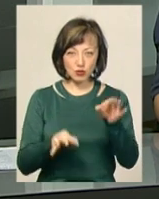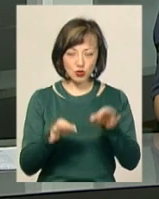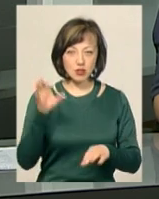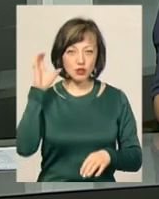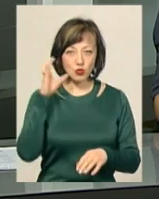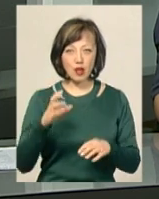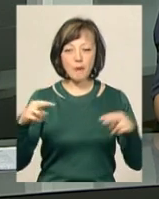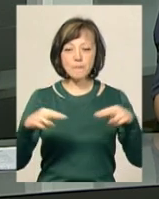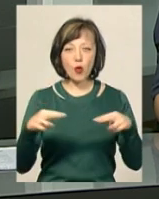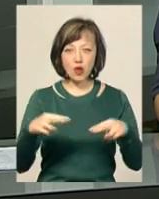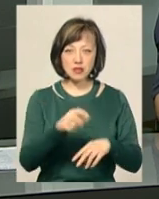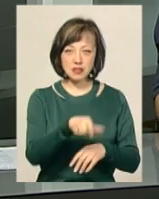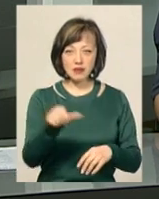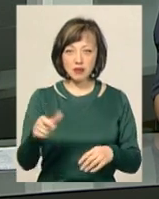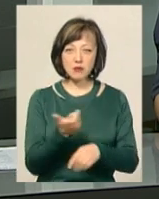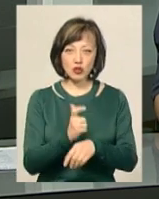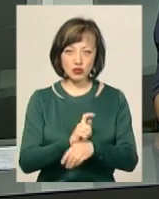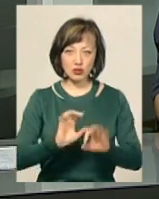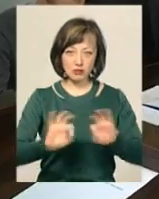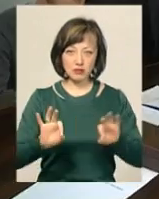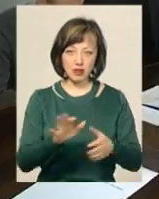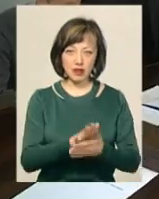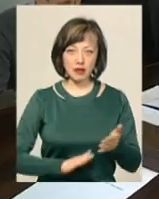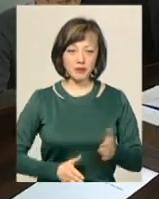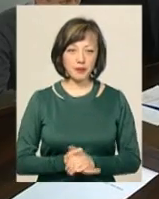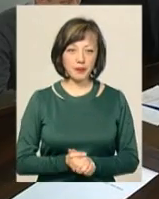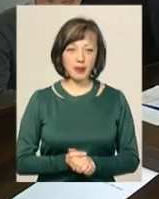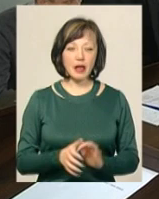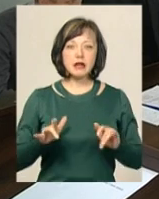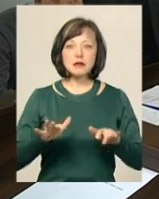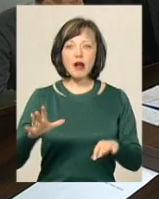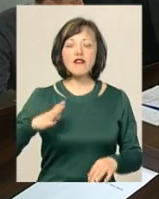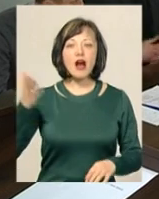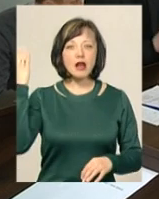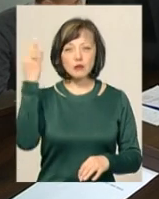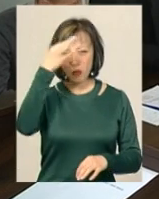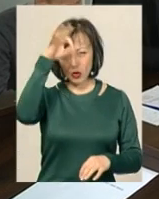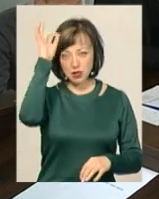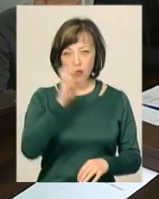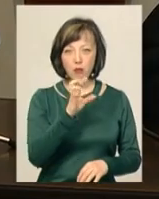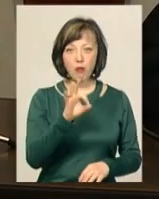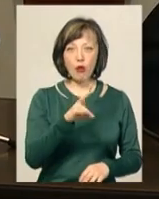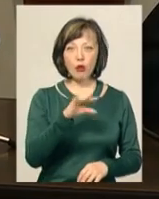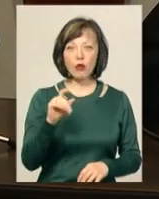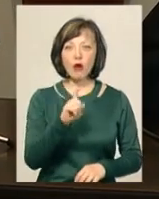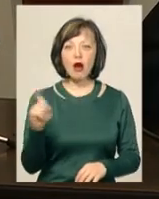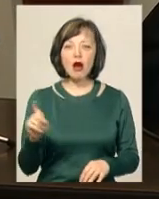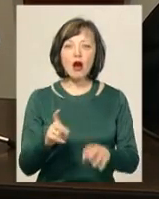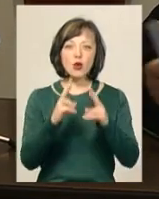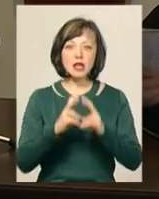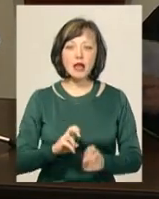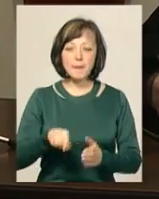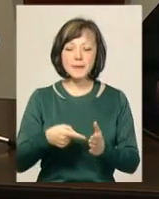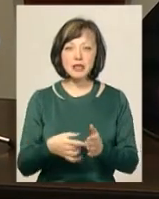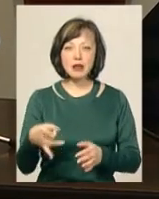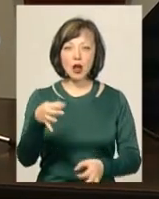покази свідків. Більше у сюжеті Світлани Русіної. Справу екс-поліцейського Ярослава Боліха розглядають у Хмельницькому міськрайсуді.